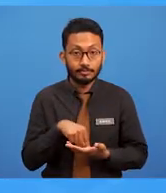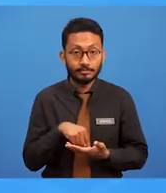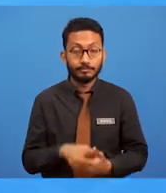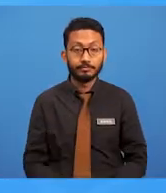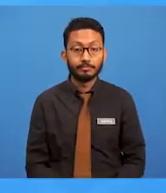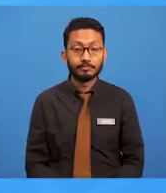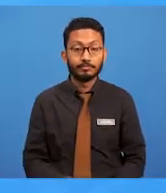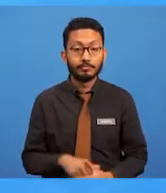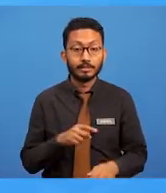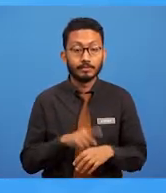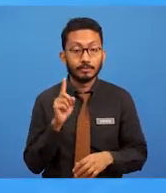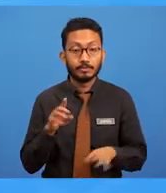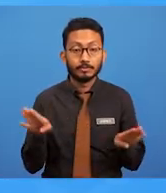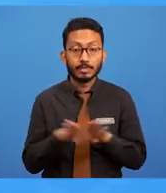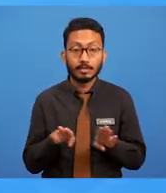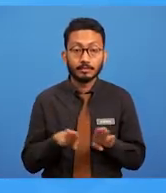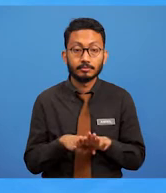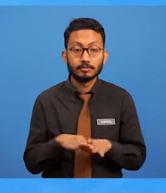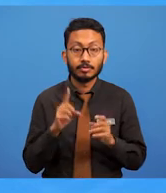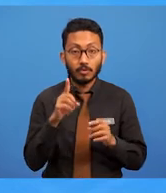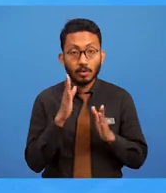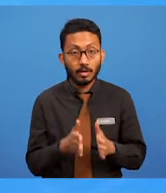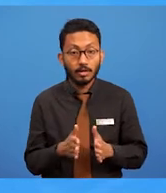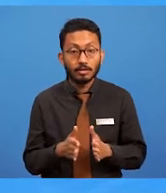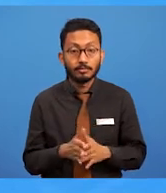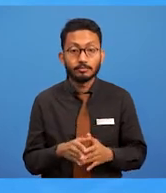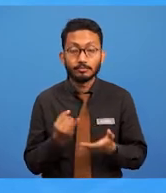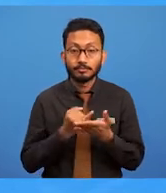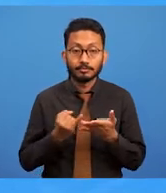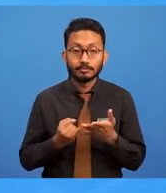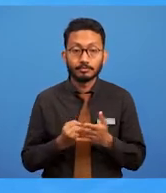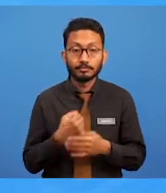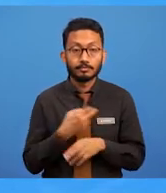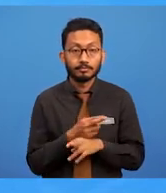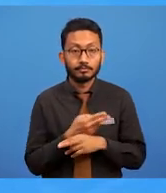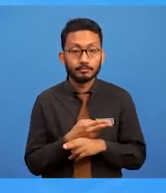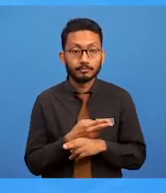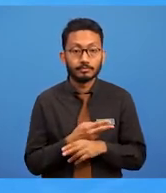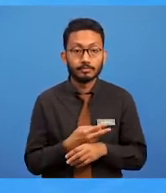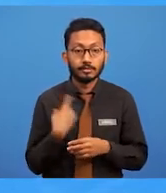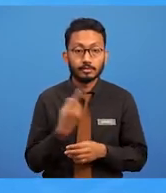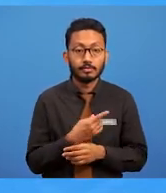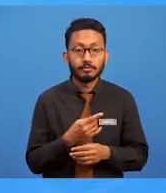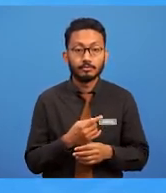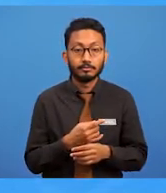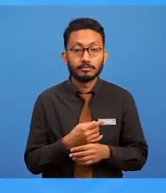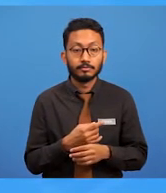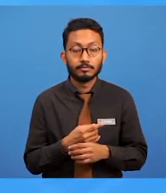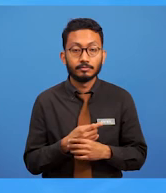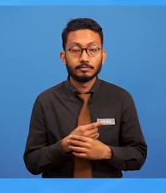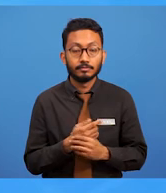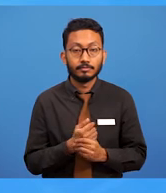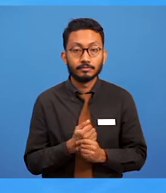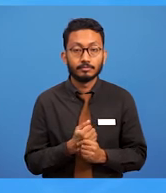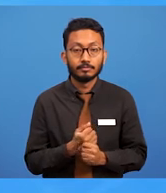Di mana sebagai seorang prekografik ilustrasi, kita harus mengenalpasti